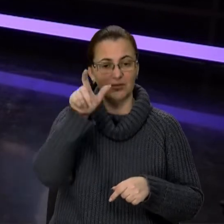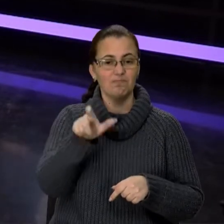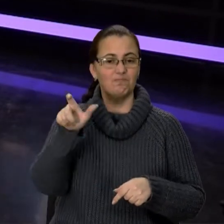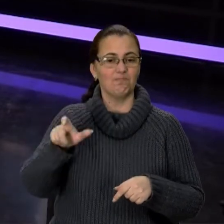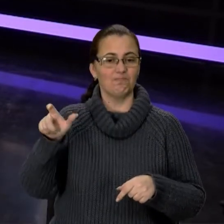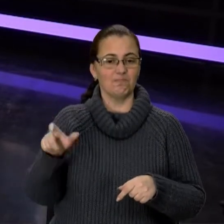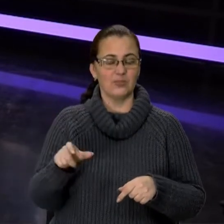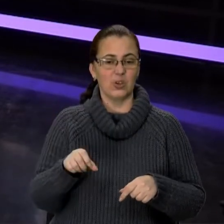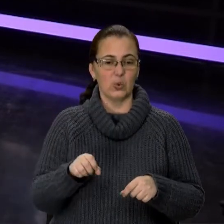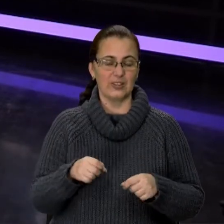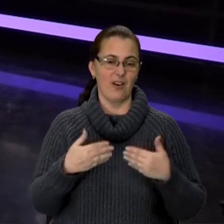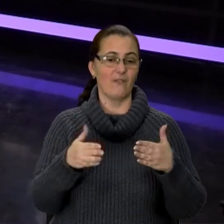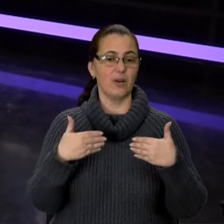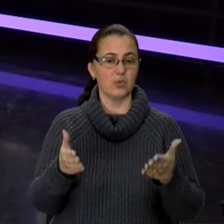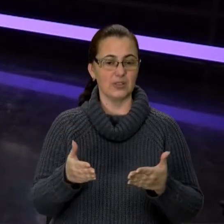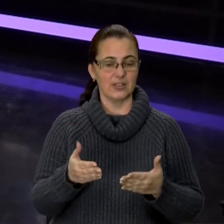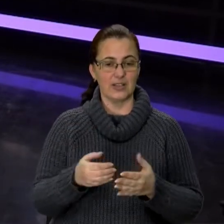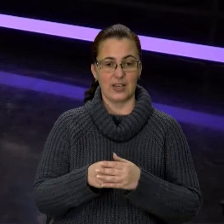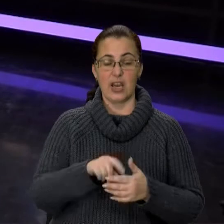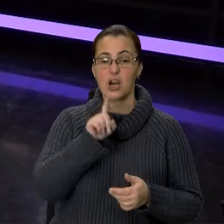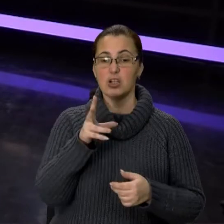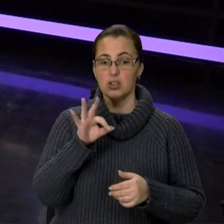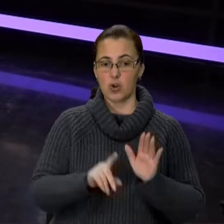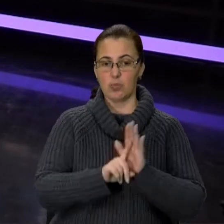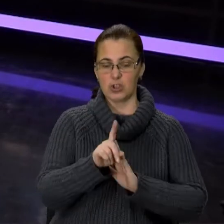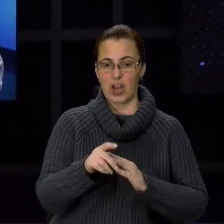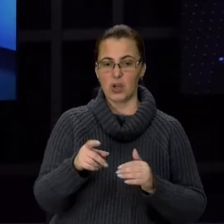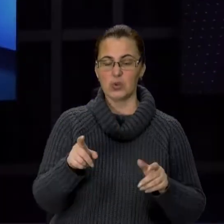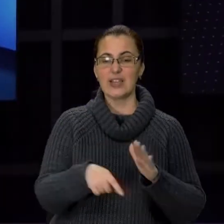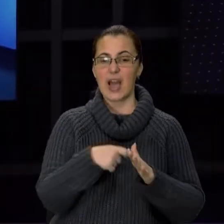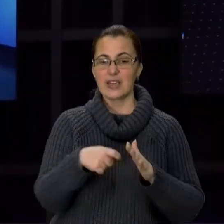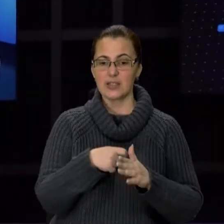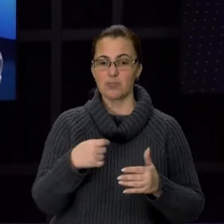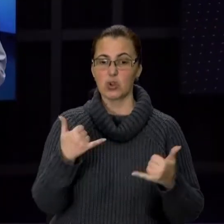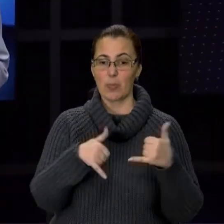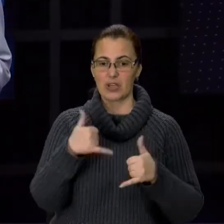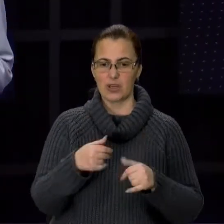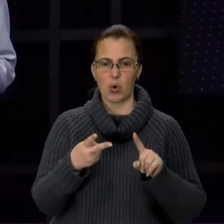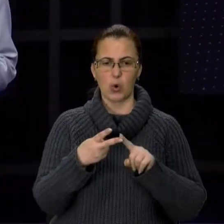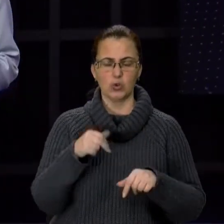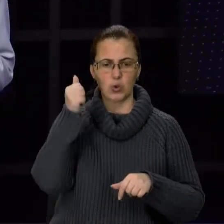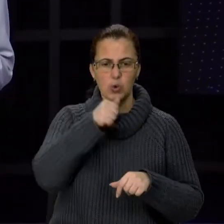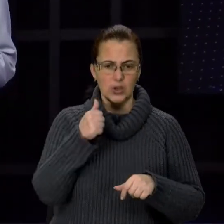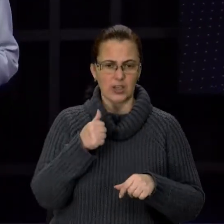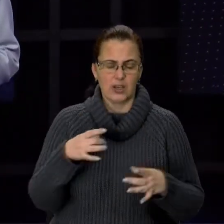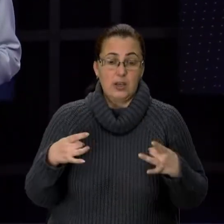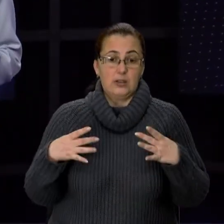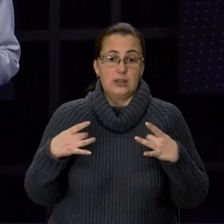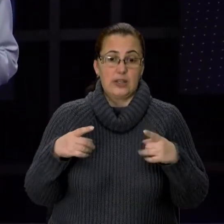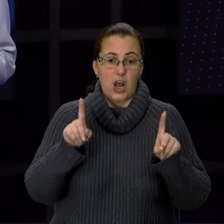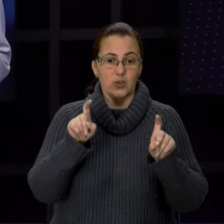2021 стартувало іспитом із хімії. Уже другий рік поспіль і без того стресові тести